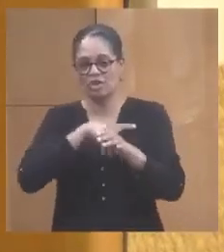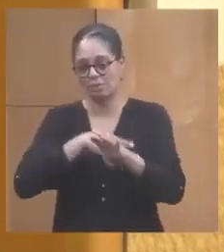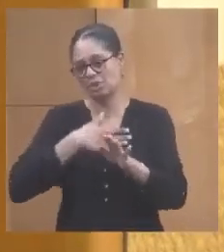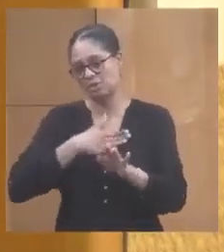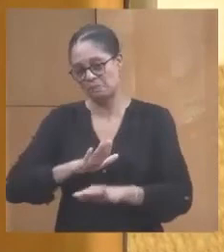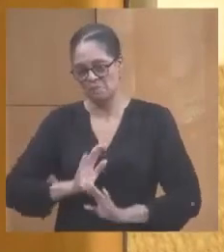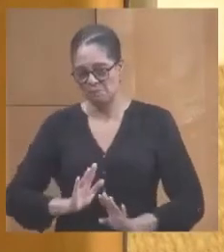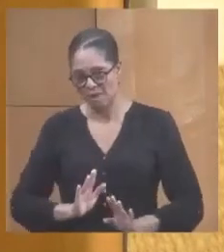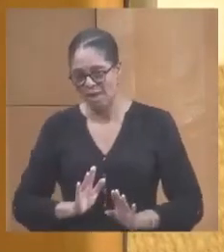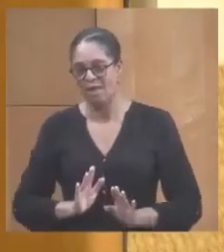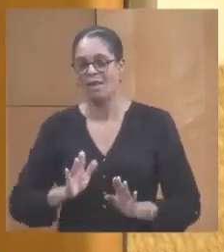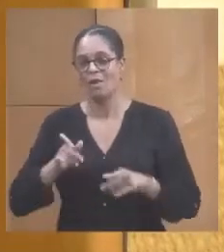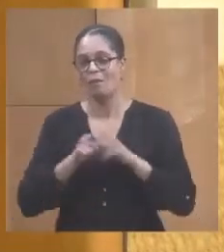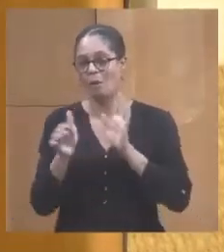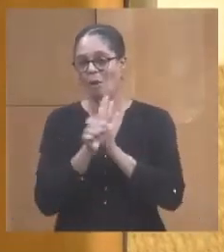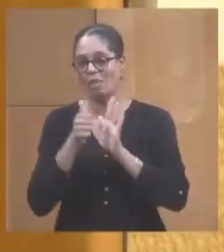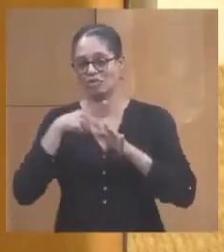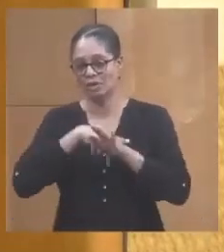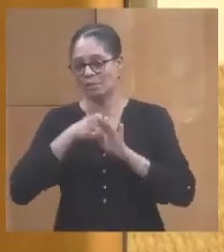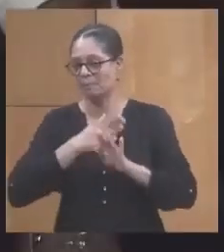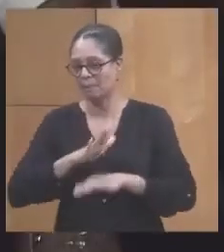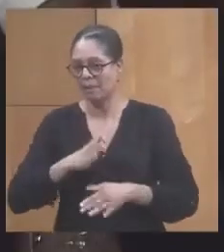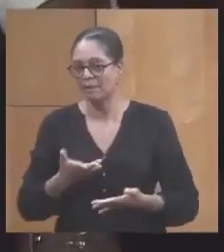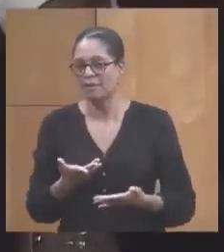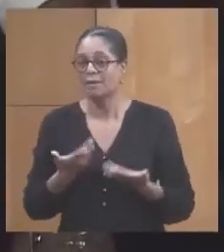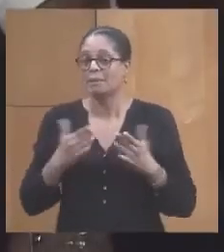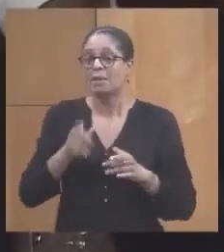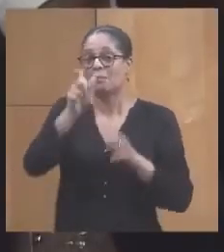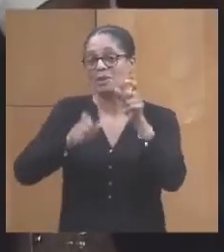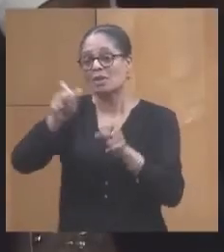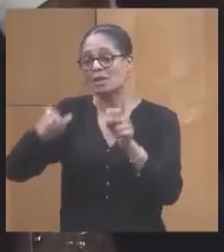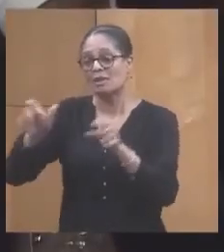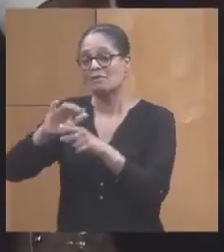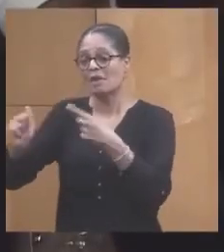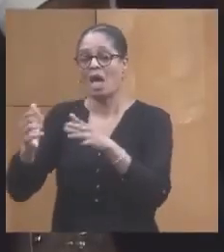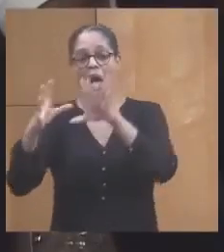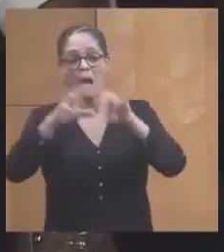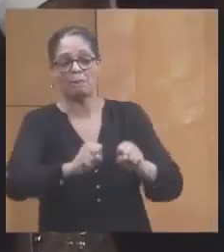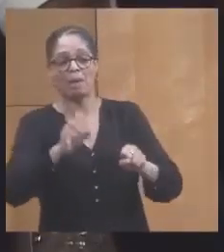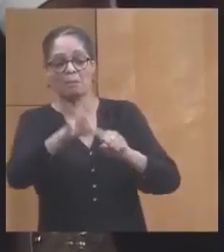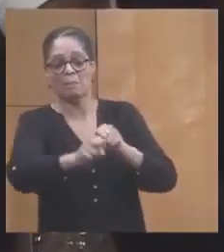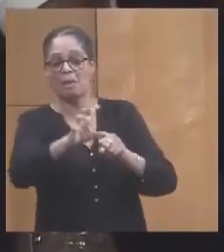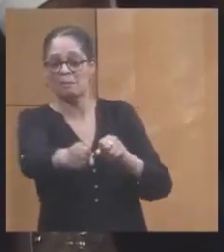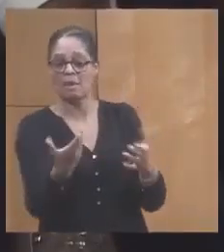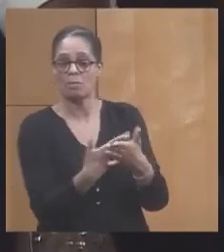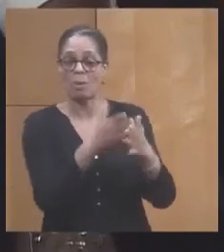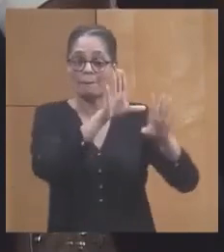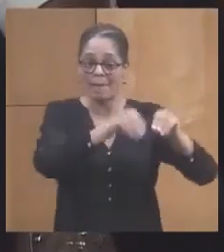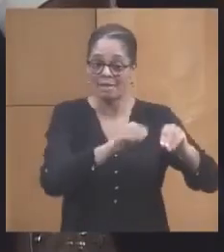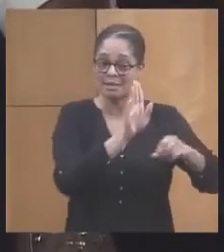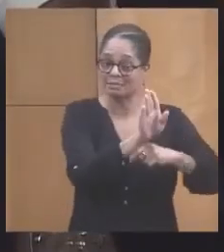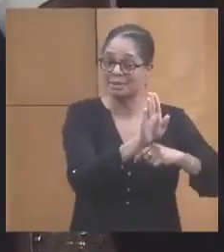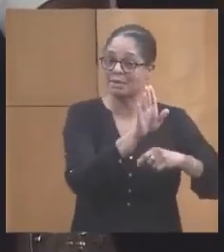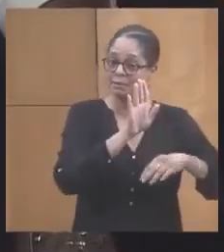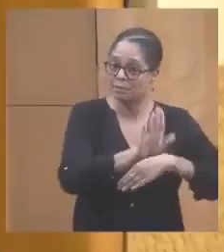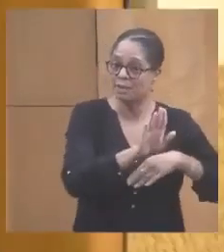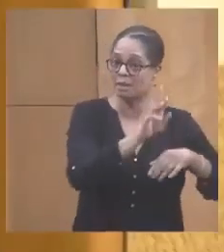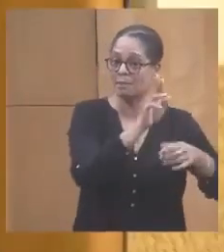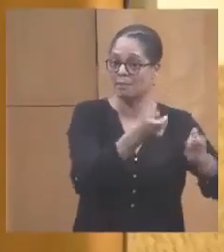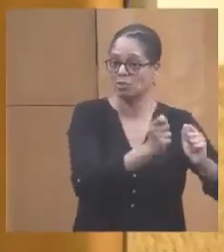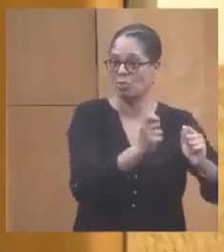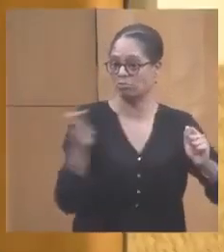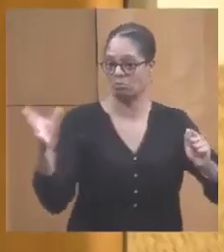mais en tout cas il se trouve qu'il y a des contrevenants qui occupent indûment les places que les avions aux marins pêcheurs je rends